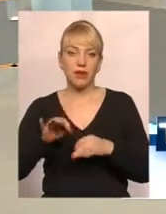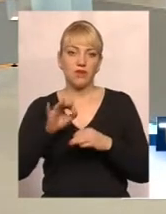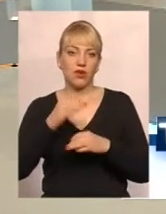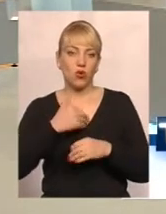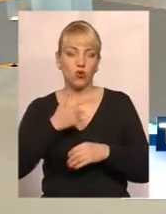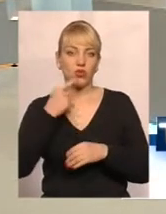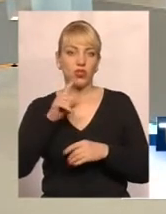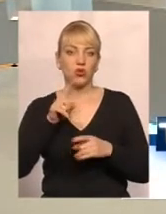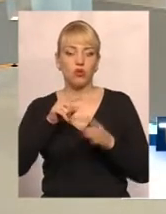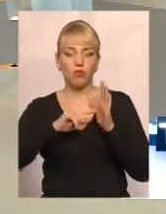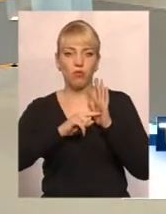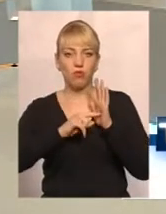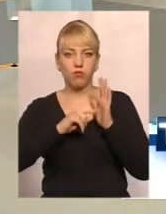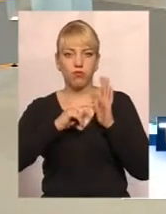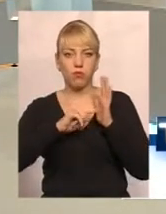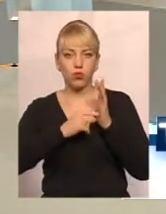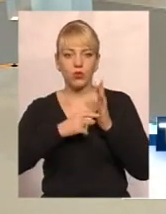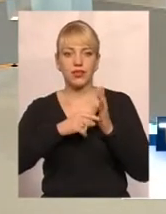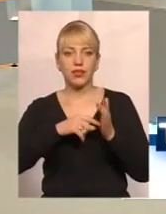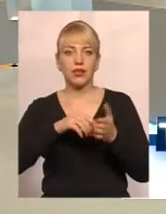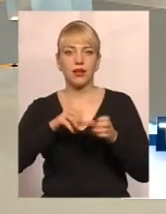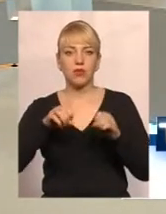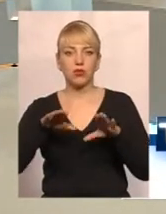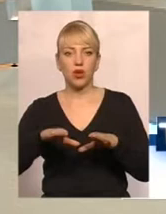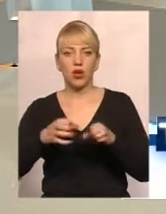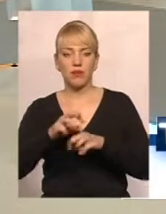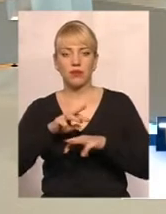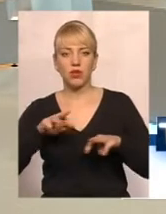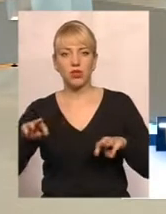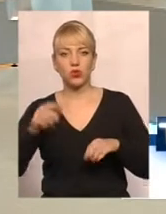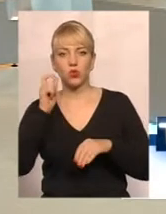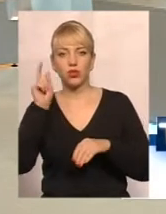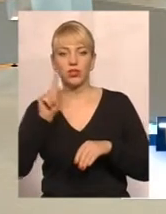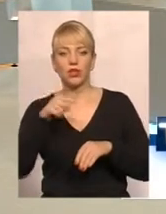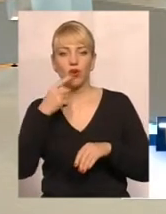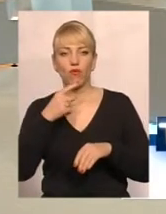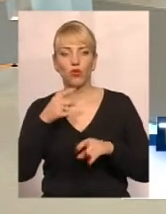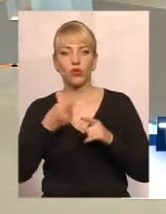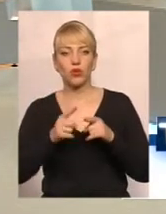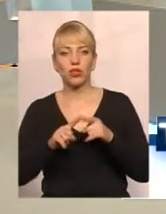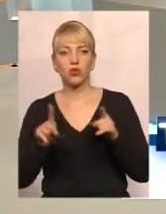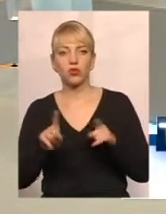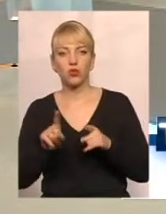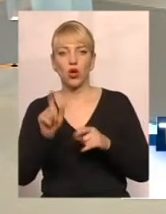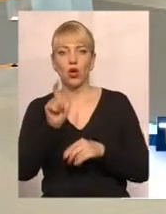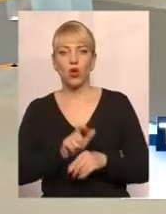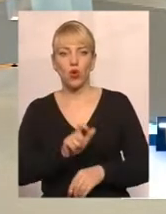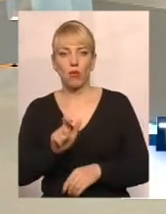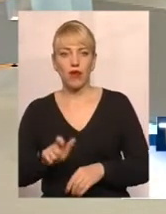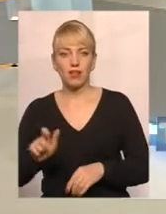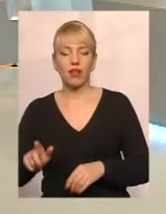пункт постанови Кабінету міністрів України, який стверджує або говорить про те, що громадянам,